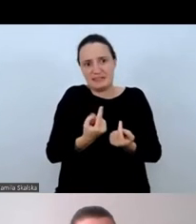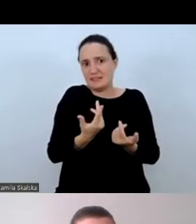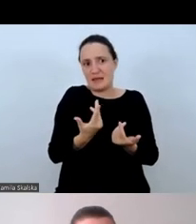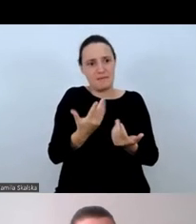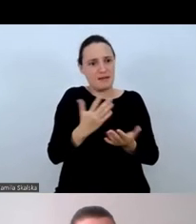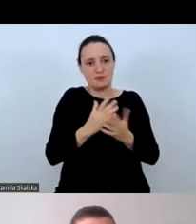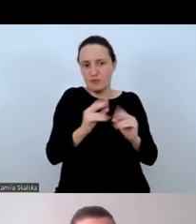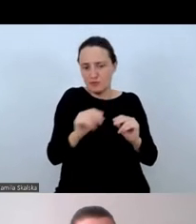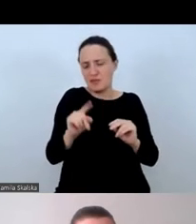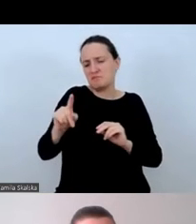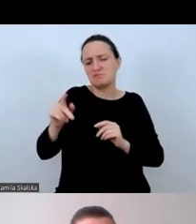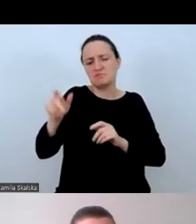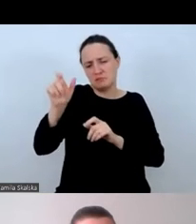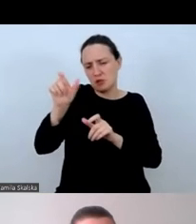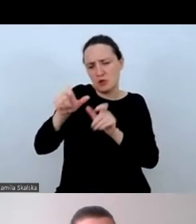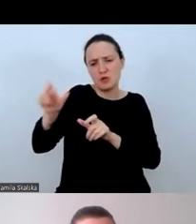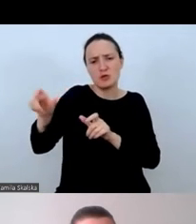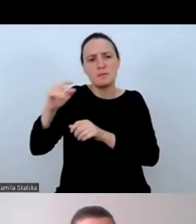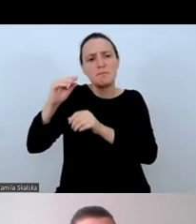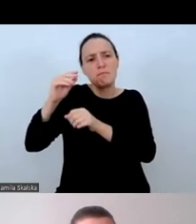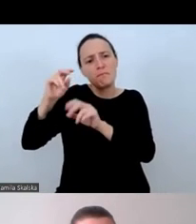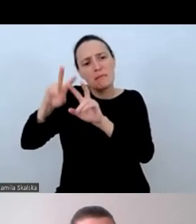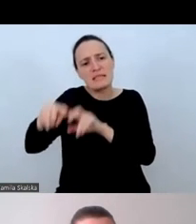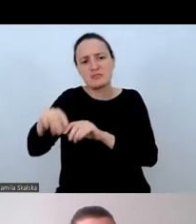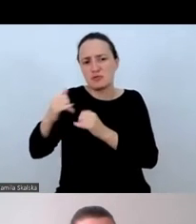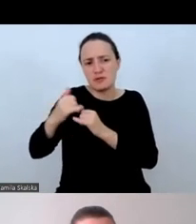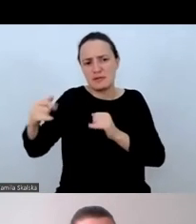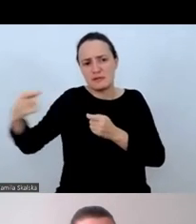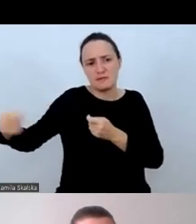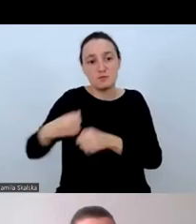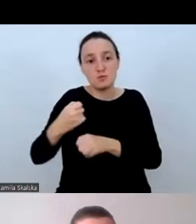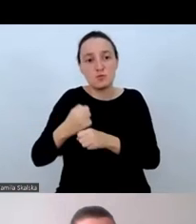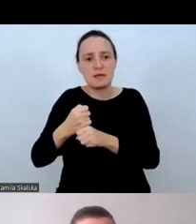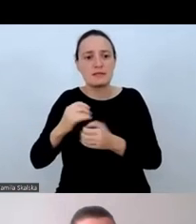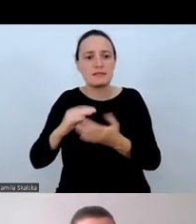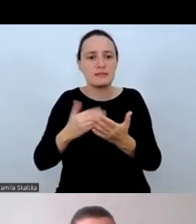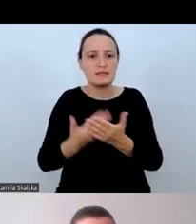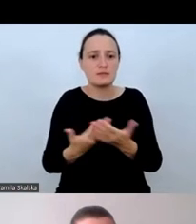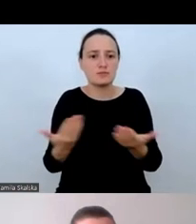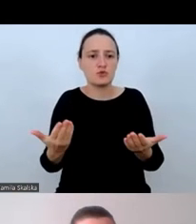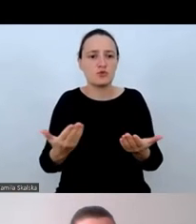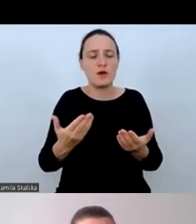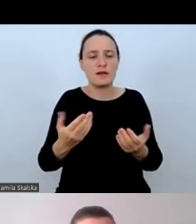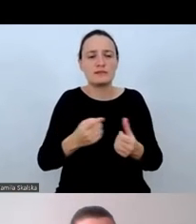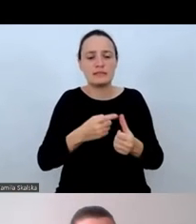innymi badaczami, jak na przykład pani Englund-Dimitrowa.